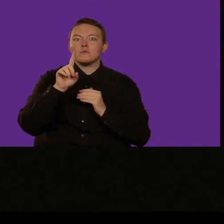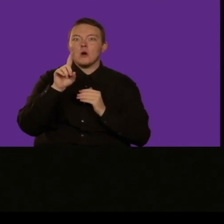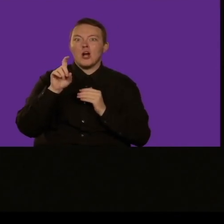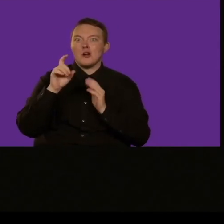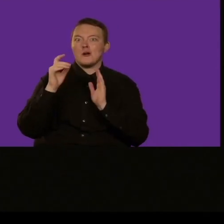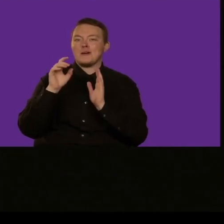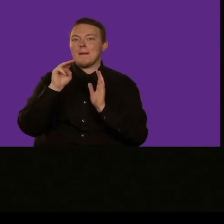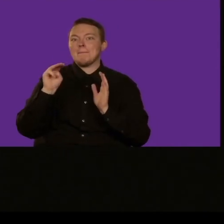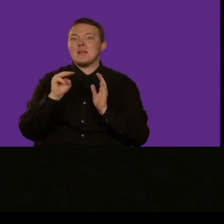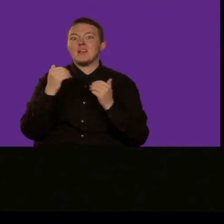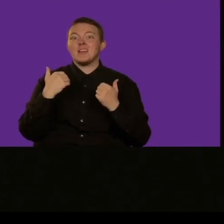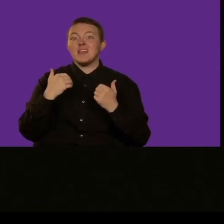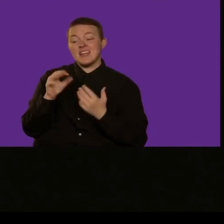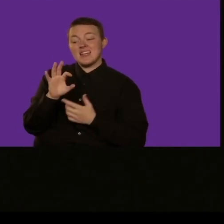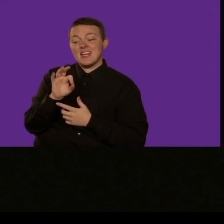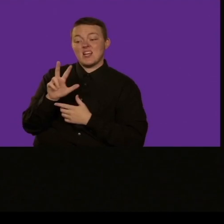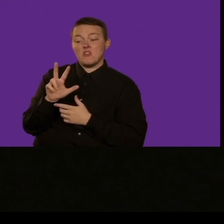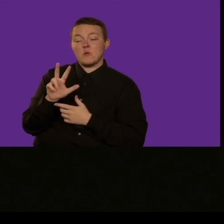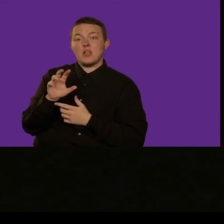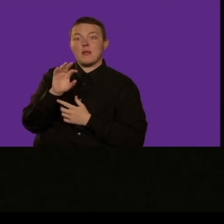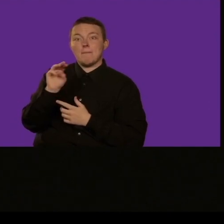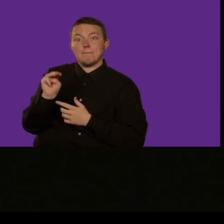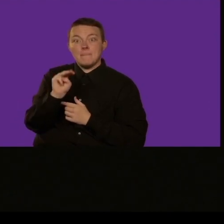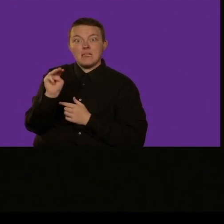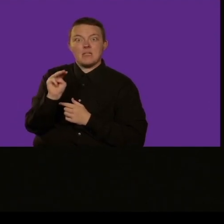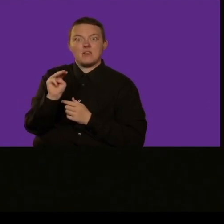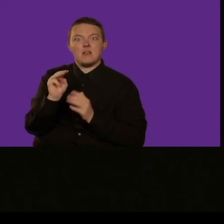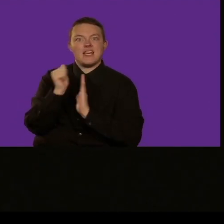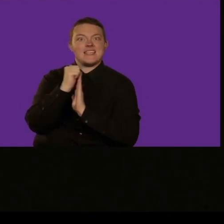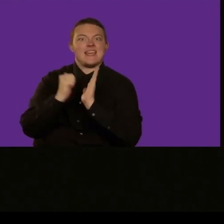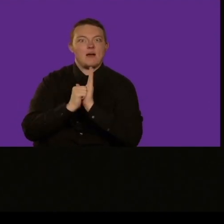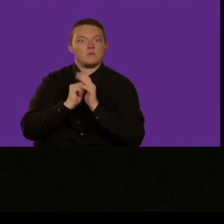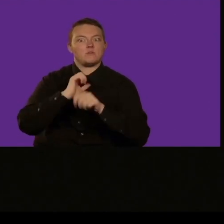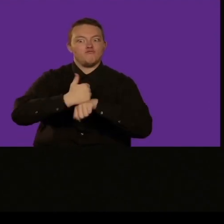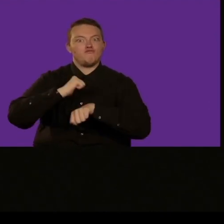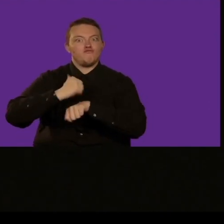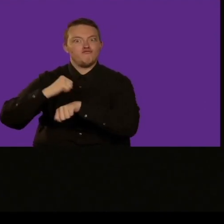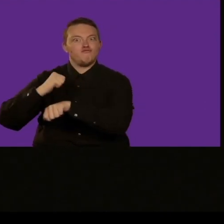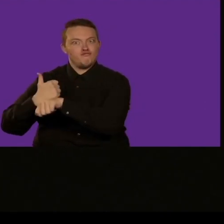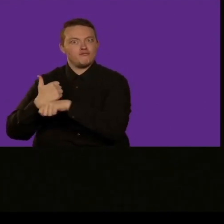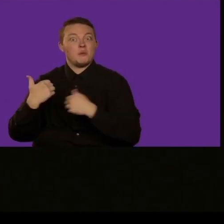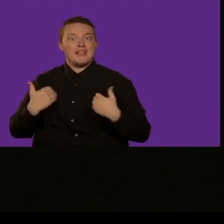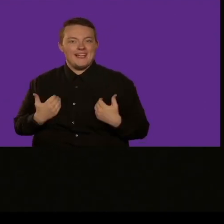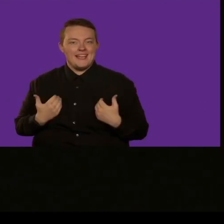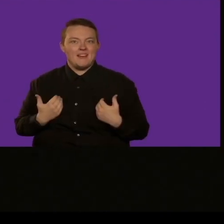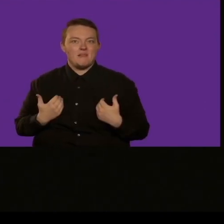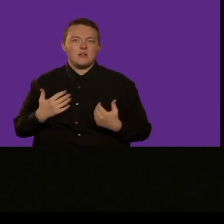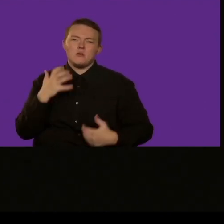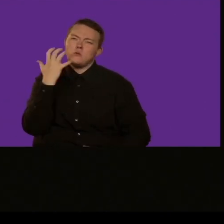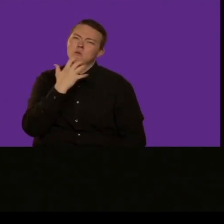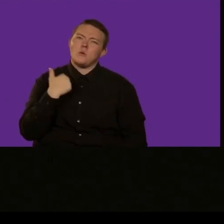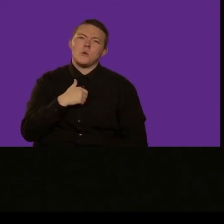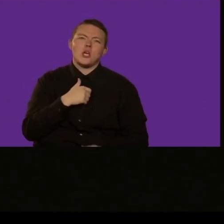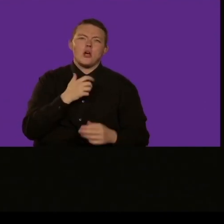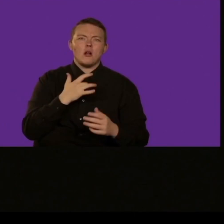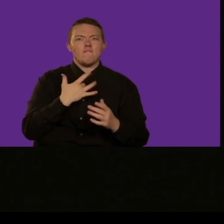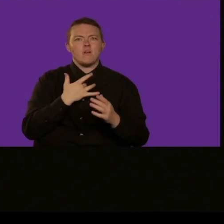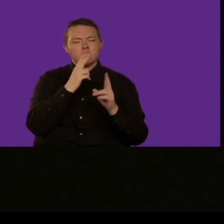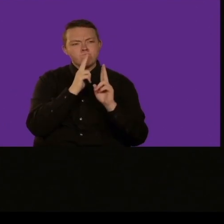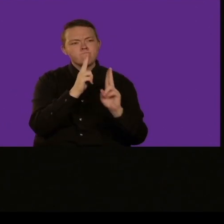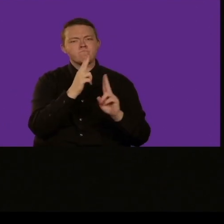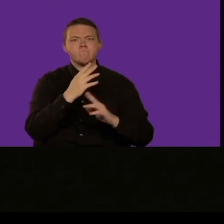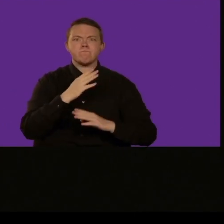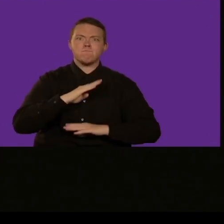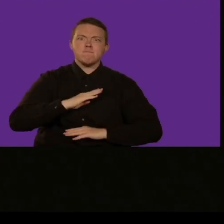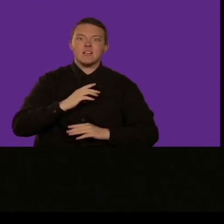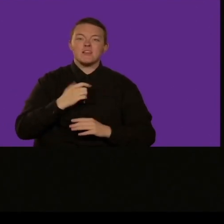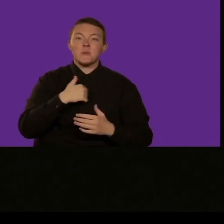club, grazie perché si appoggiate, perché condividete con noi questo modo unico di poter utilizzare